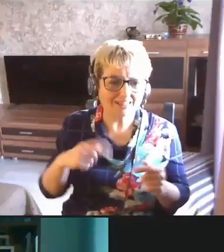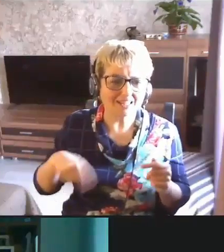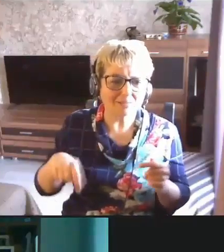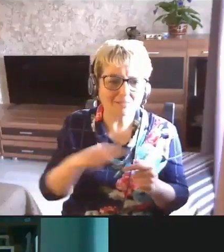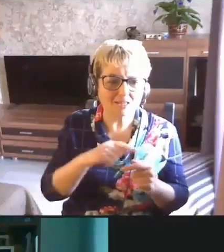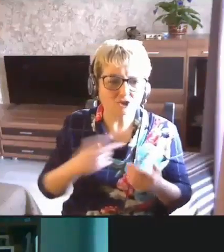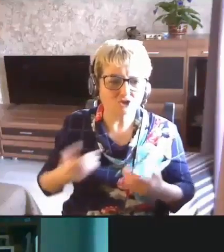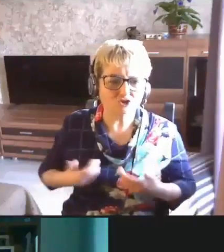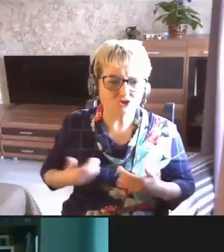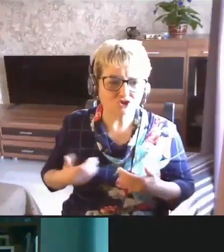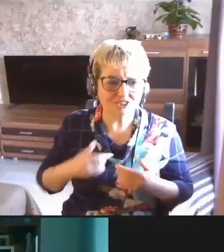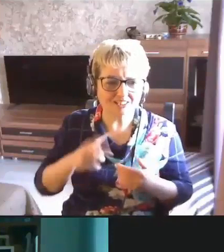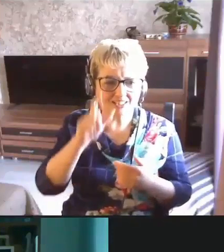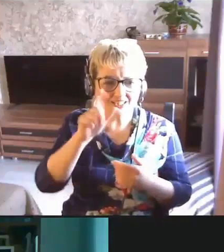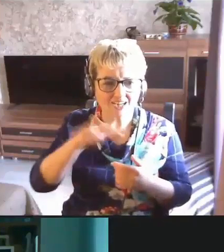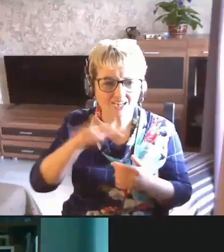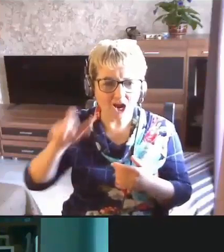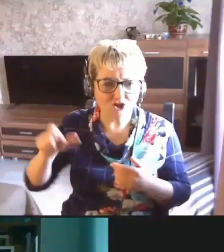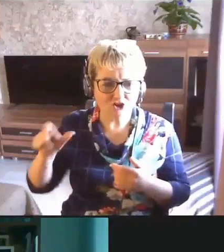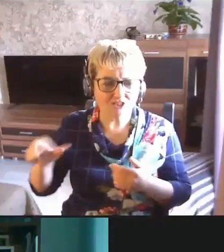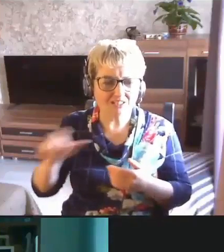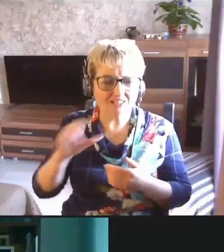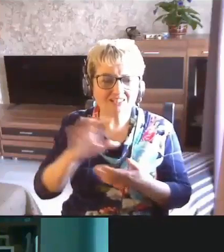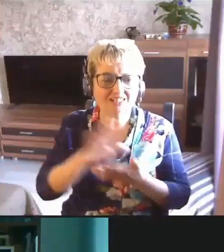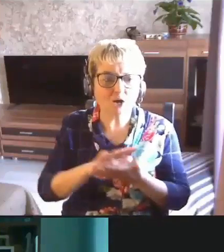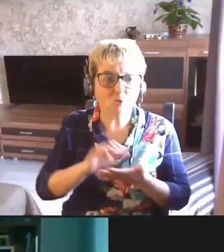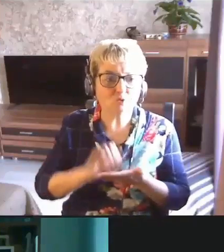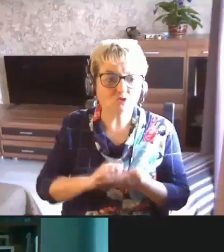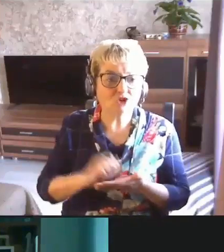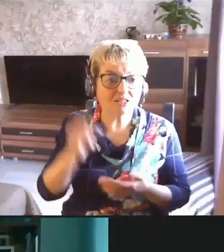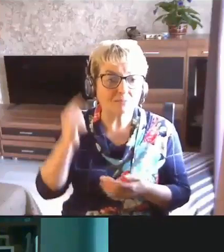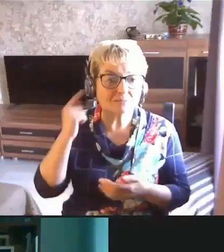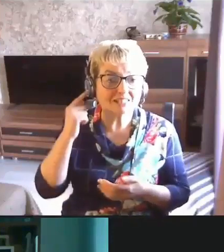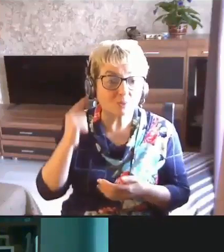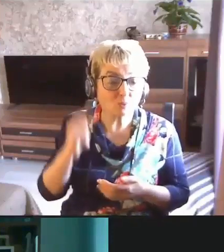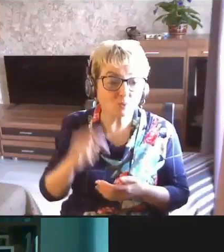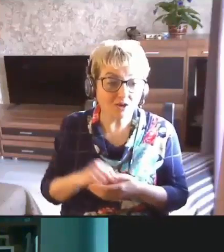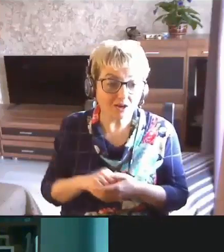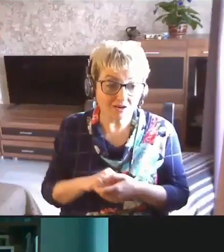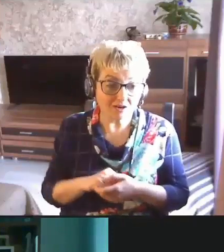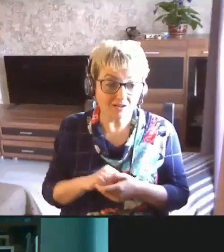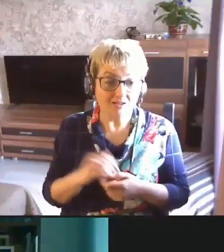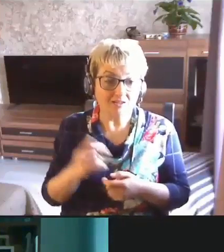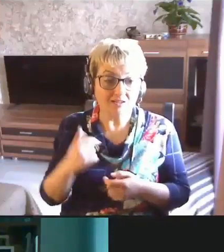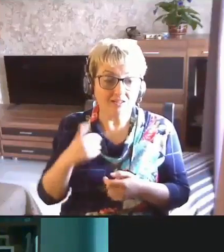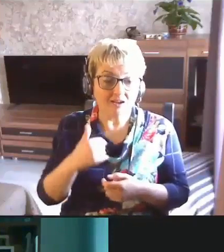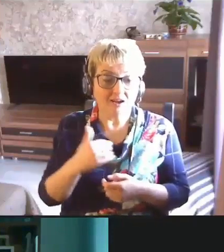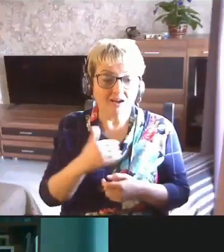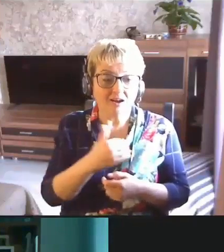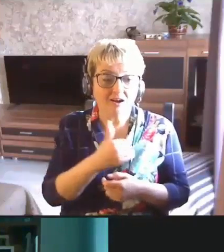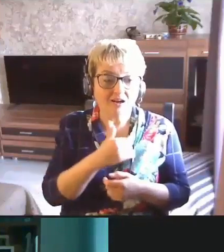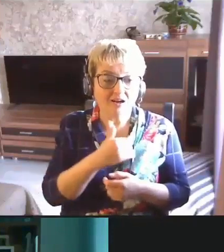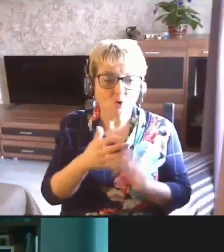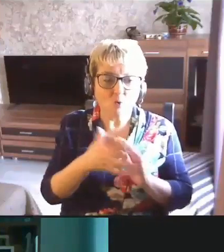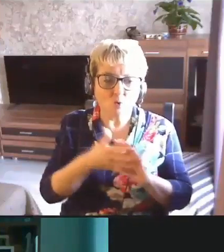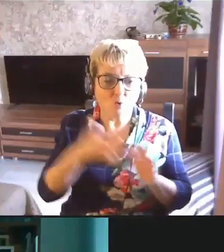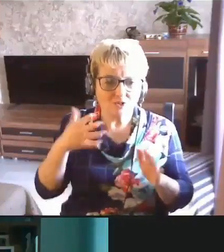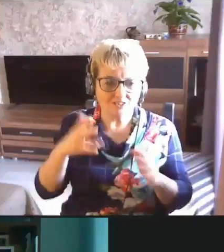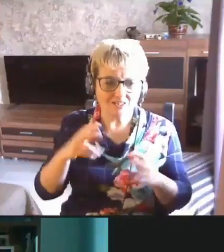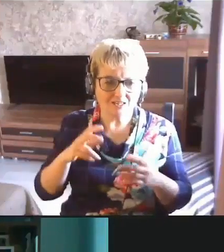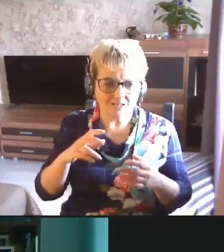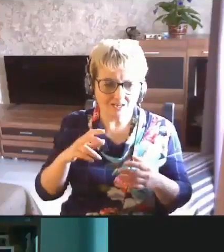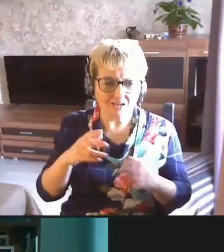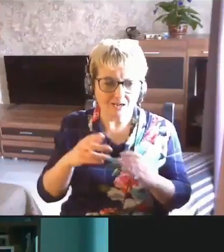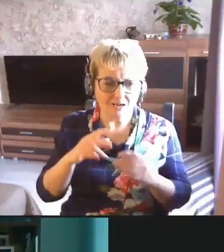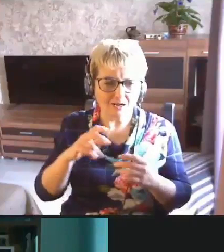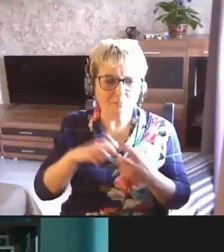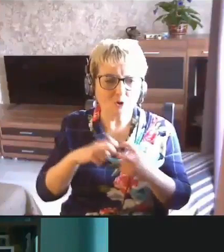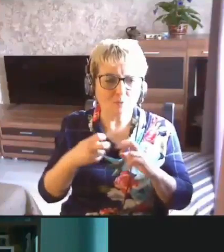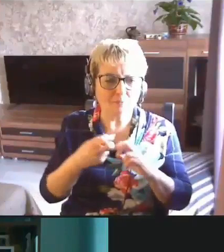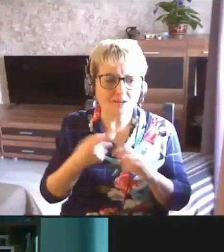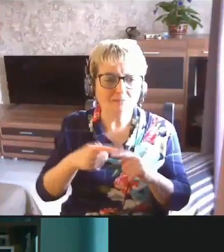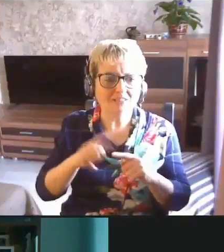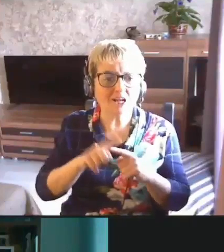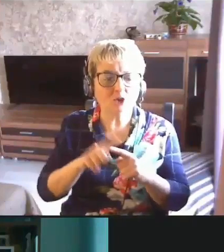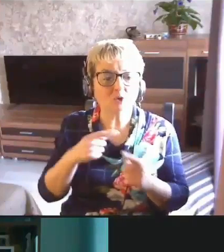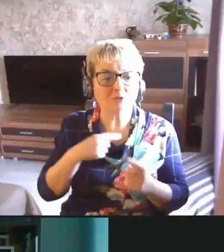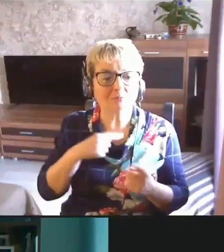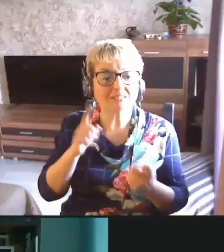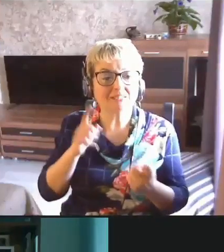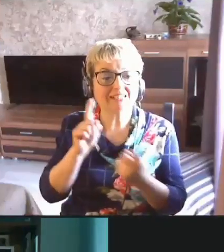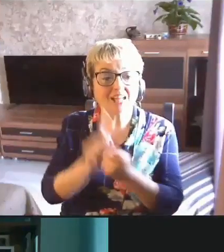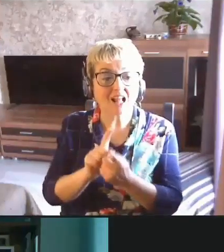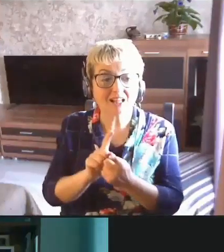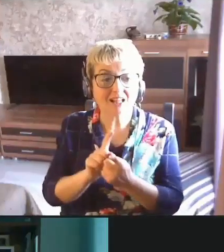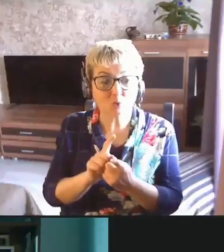граждан с нарушением слуха. Я затронусь на острых проблем, с которыми мы столкнулись